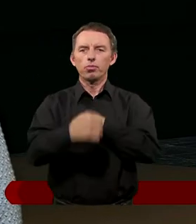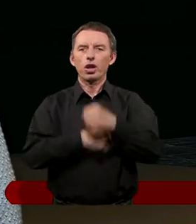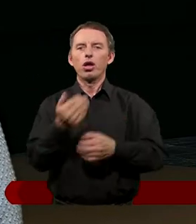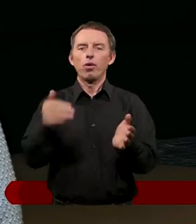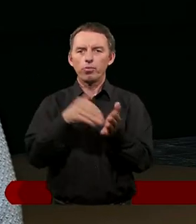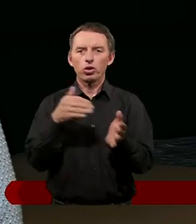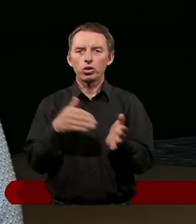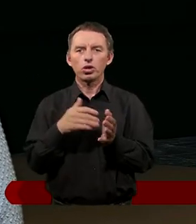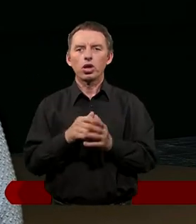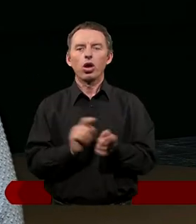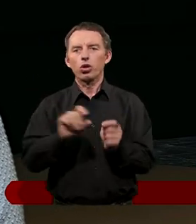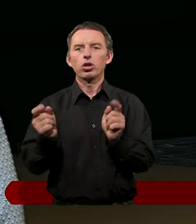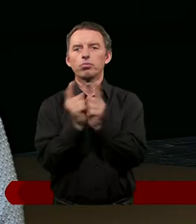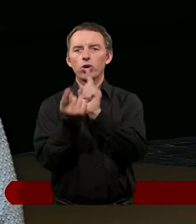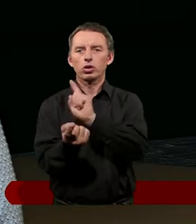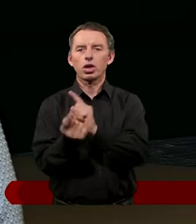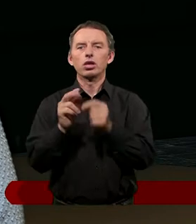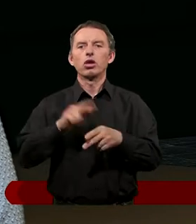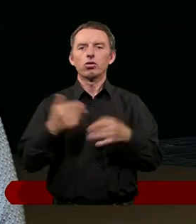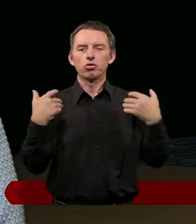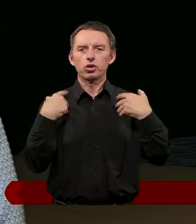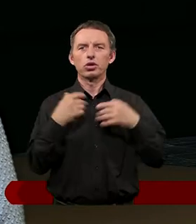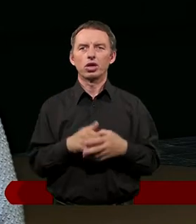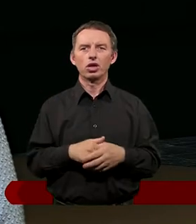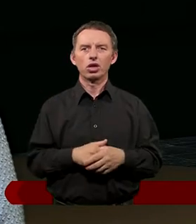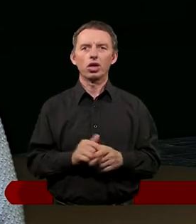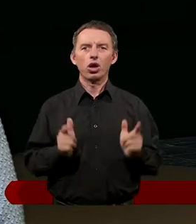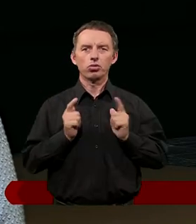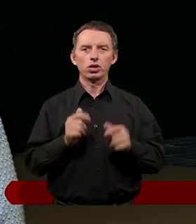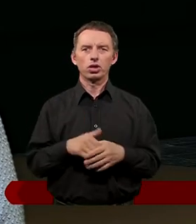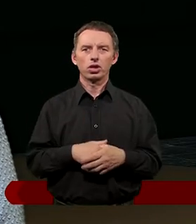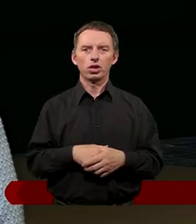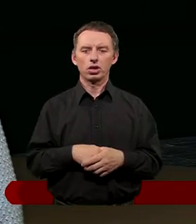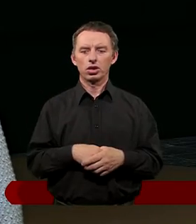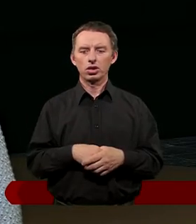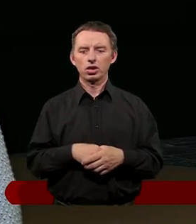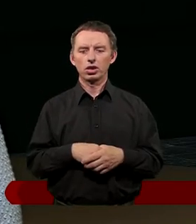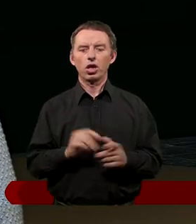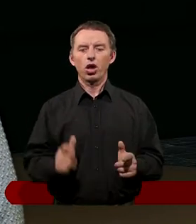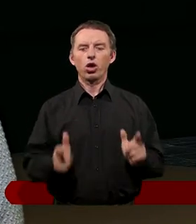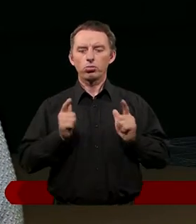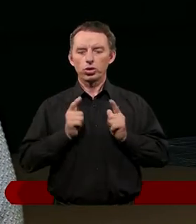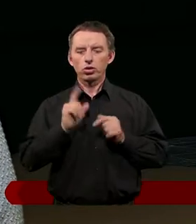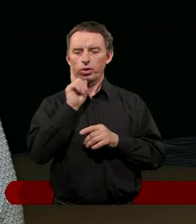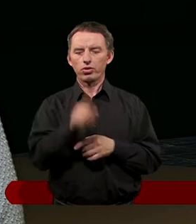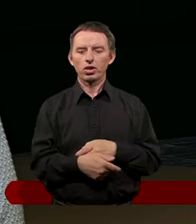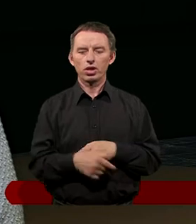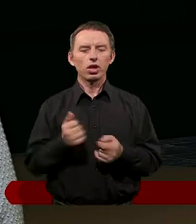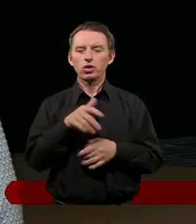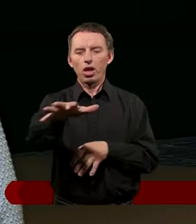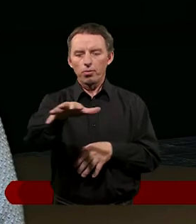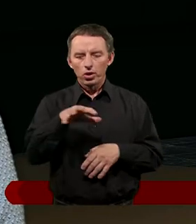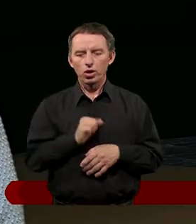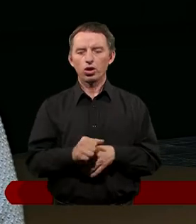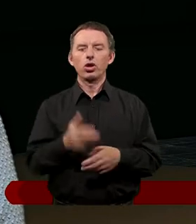potrzebujemy odpocząć, czyli pójść spać. Jezus pokazuje właśnie, że ten prawdziwy odpoczynek nie bierze